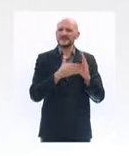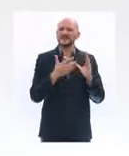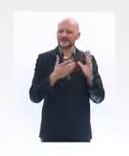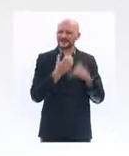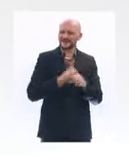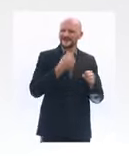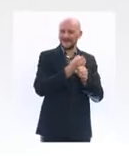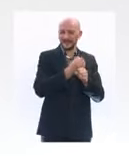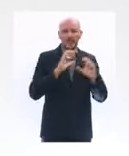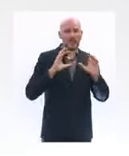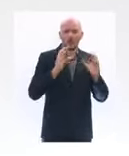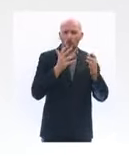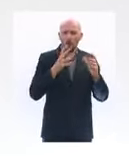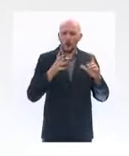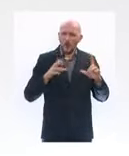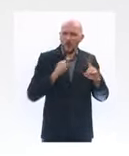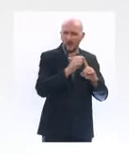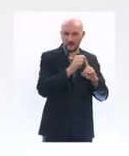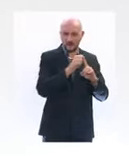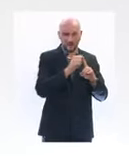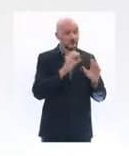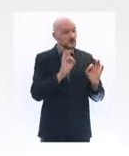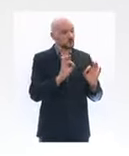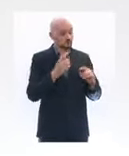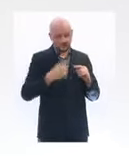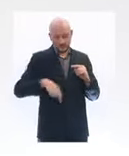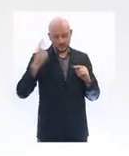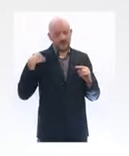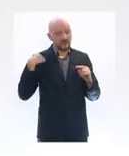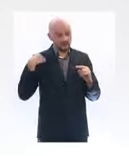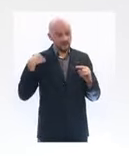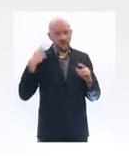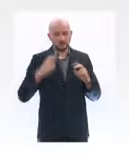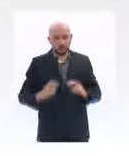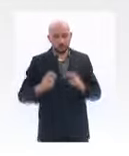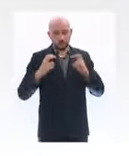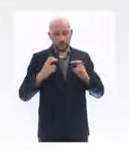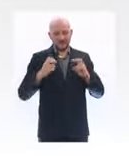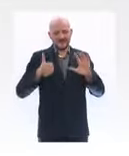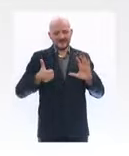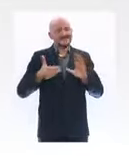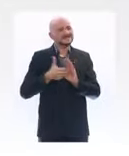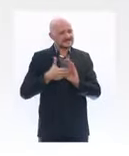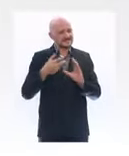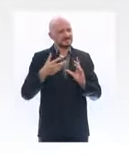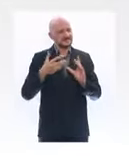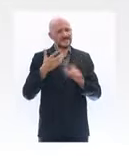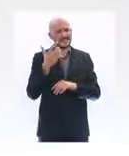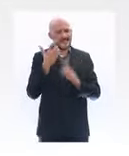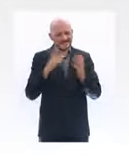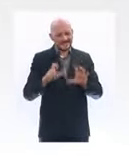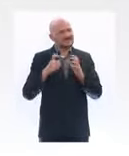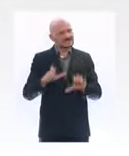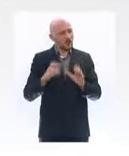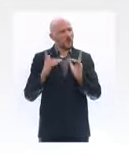nous sommes montés à 10 700 lits de réanimation. Donc nous l'avons fait. Et quand je dis nous, ce n pas le gouvernement, c'est l'ensemble du